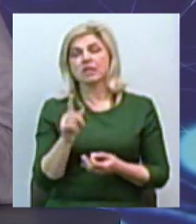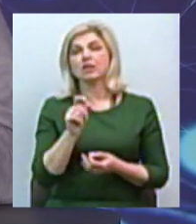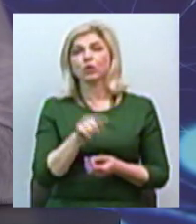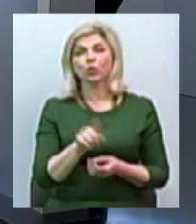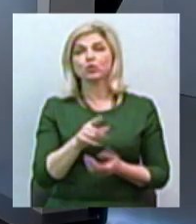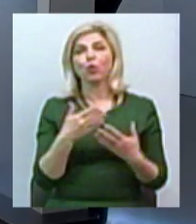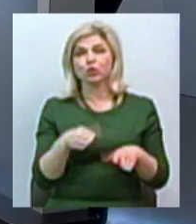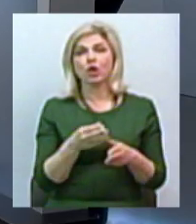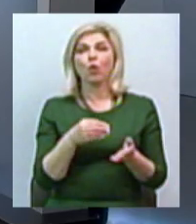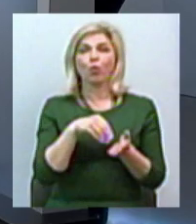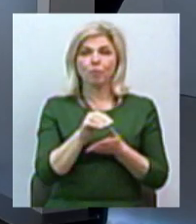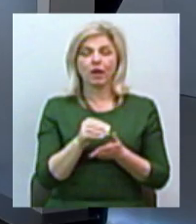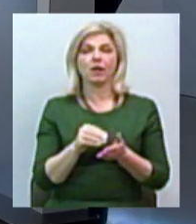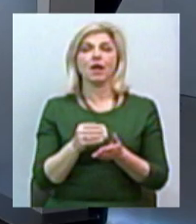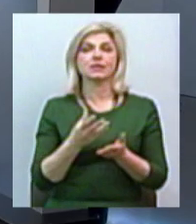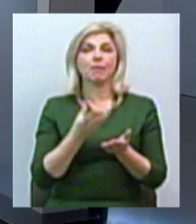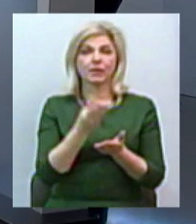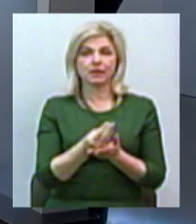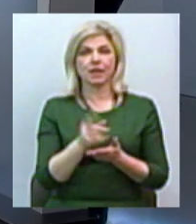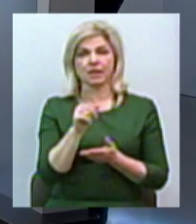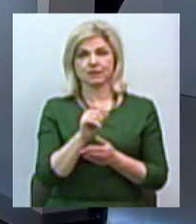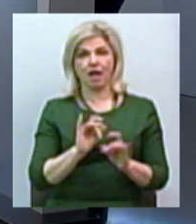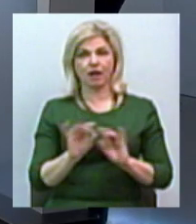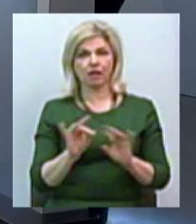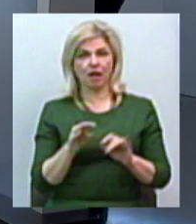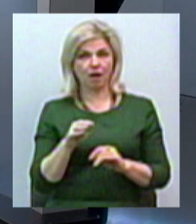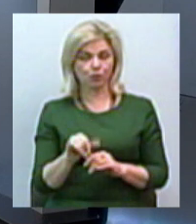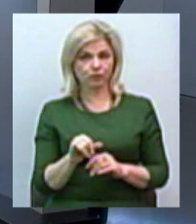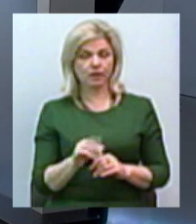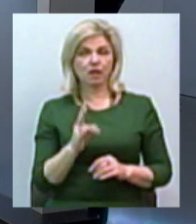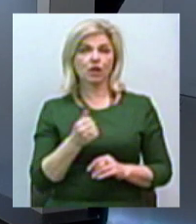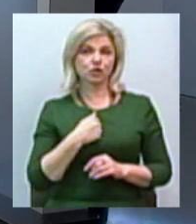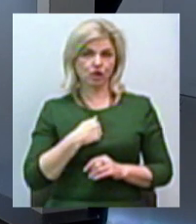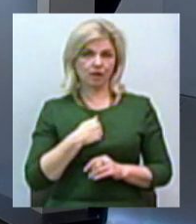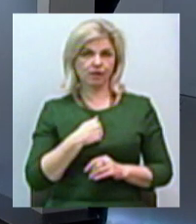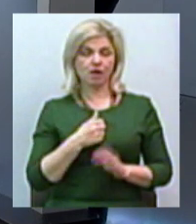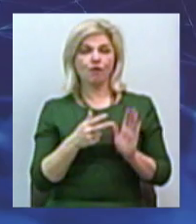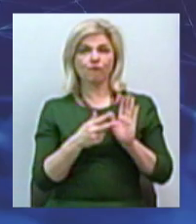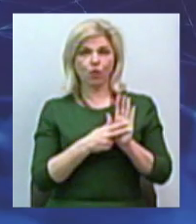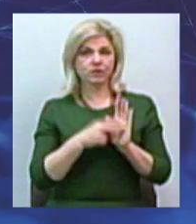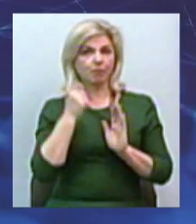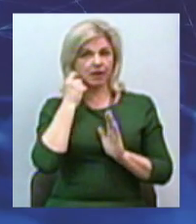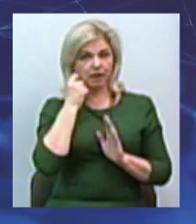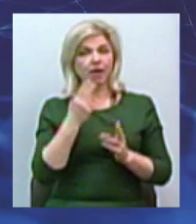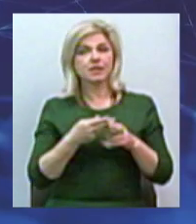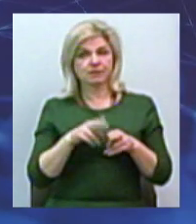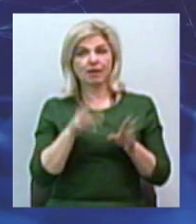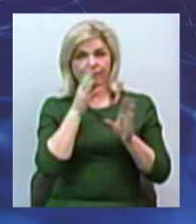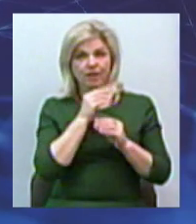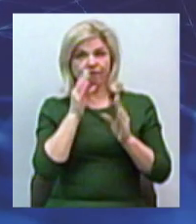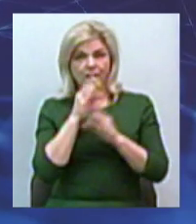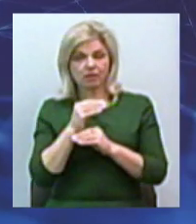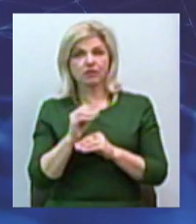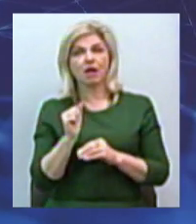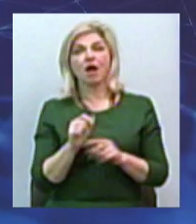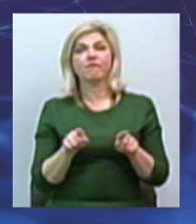оплатили, власне, дивлячись цю рекламу. На жаль, от вісім років це вдавалося, а